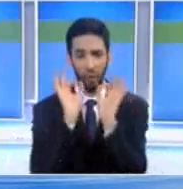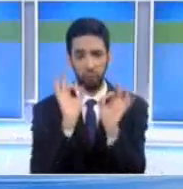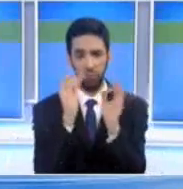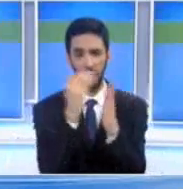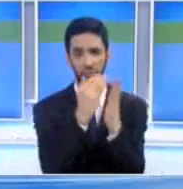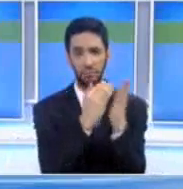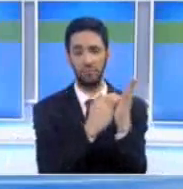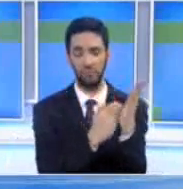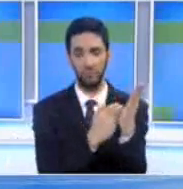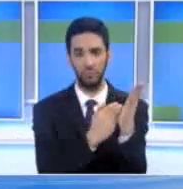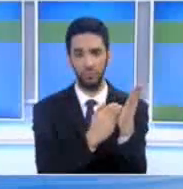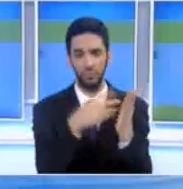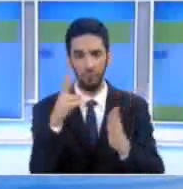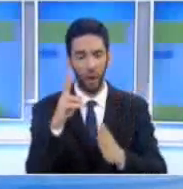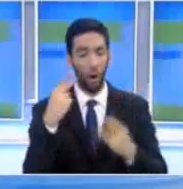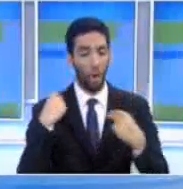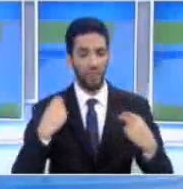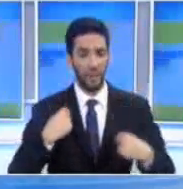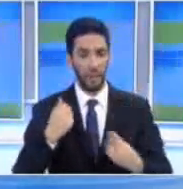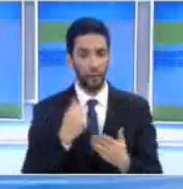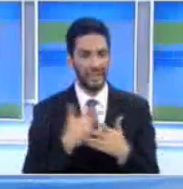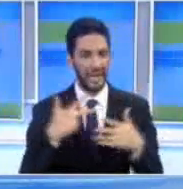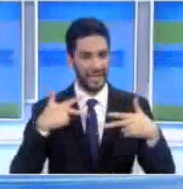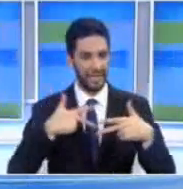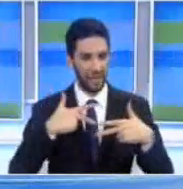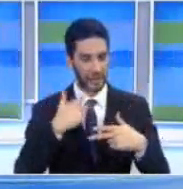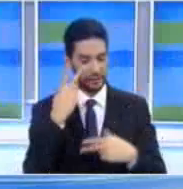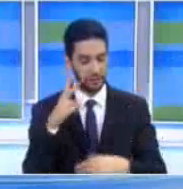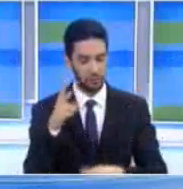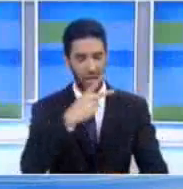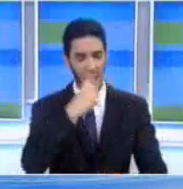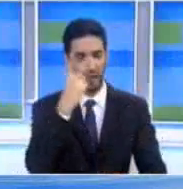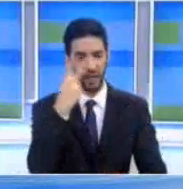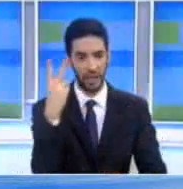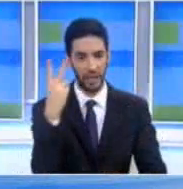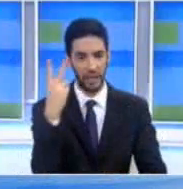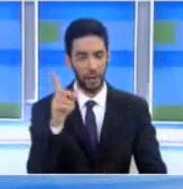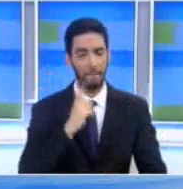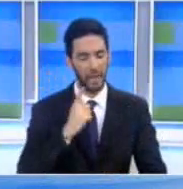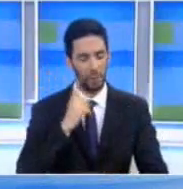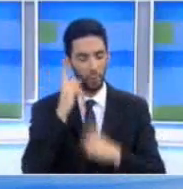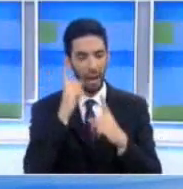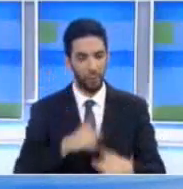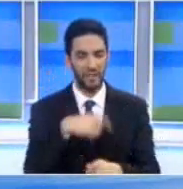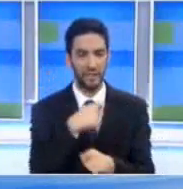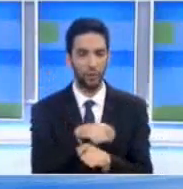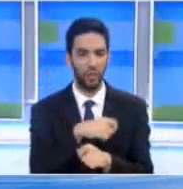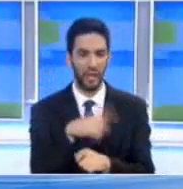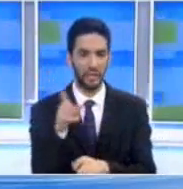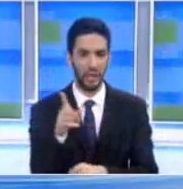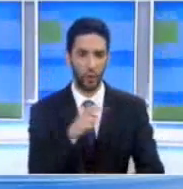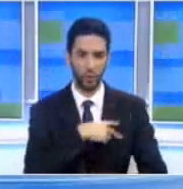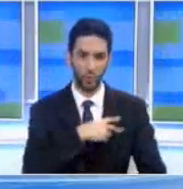αλλά και η Δημοκρατία ασκούν τα δικαιώματα τα οποία προβλέπονται μέσα από τον νόμο θα κρίνει το δικαστήριο τελικά την αίτηση αυτήν κατά πόσον